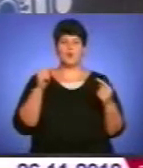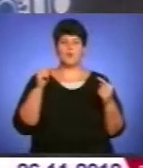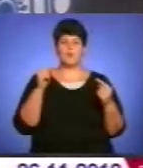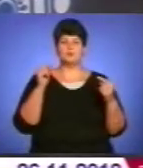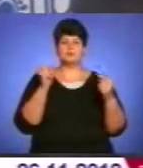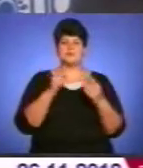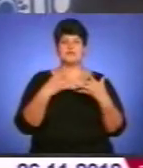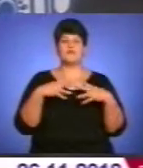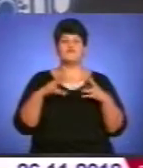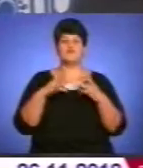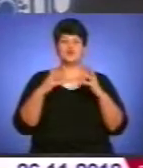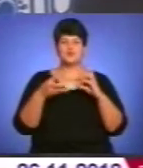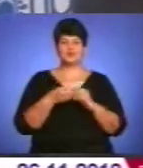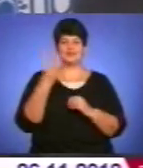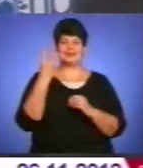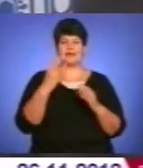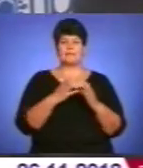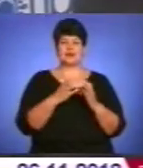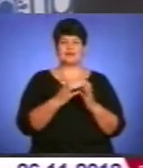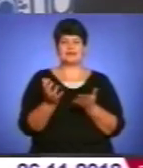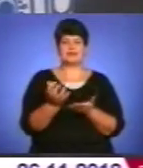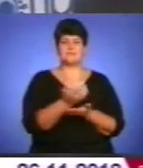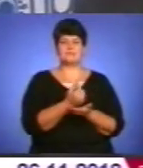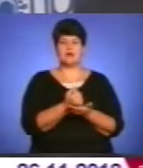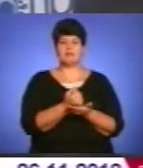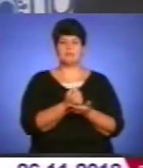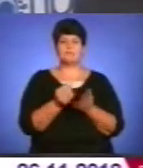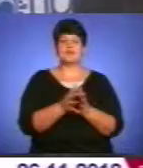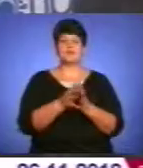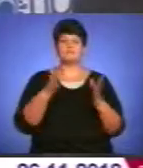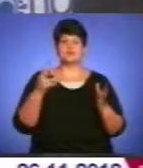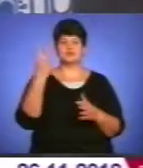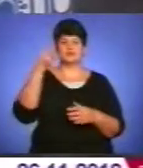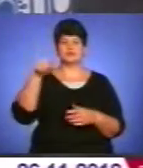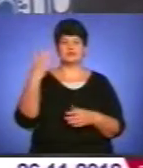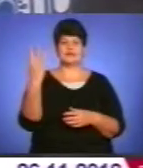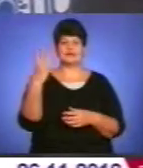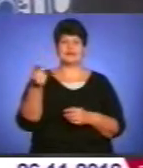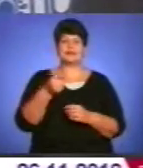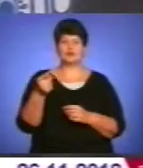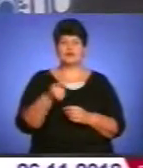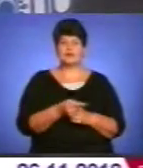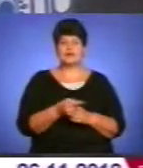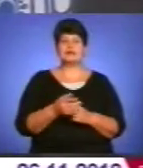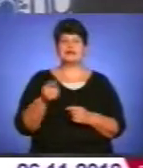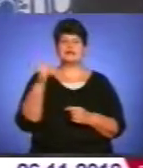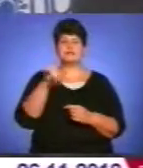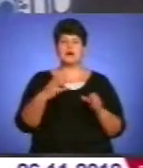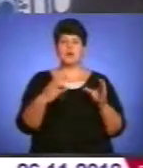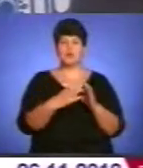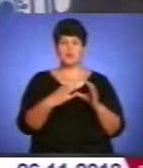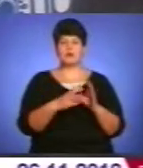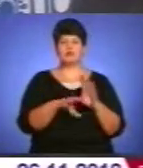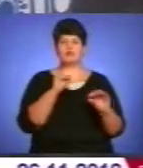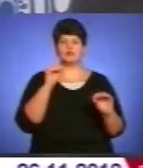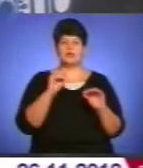сумі 3 партії набрали практично більше 2 третин на Тернопіллі. Звичайно, що та група депутатів,